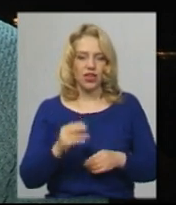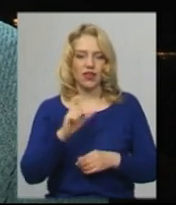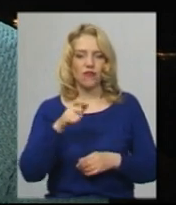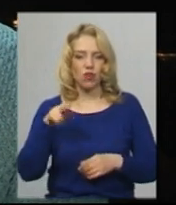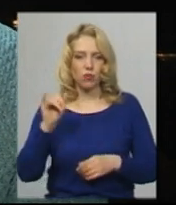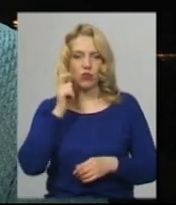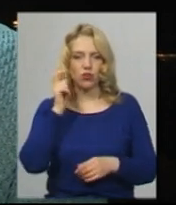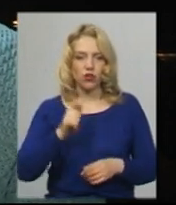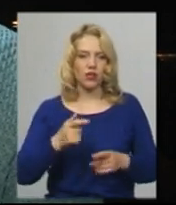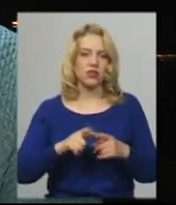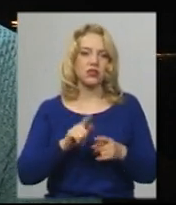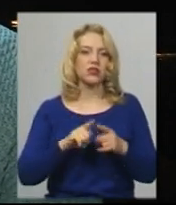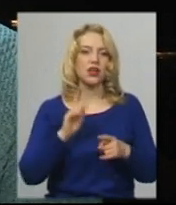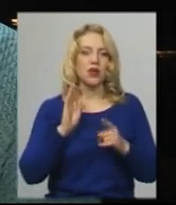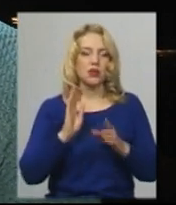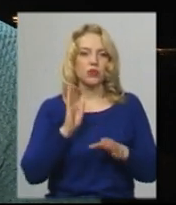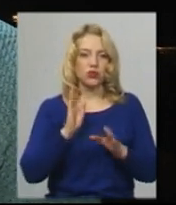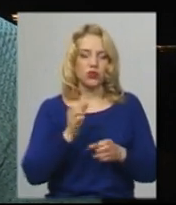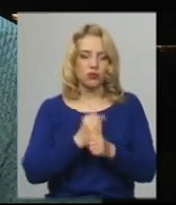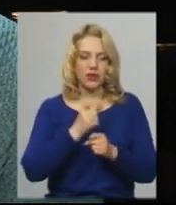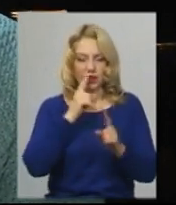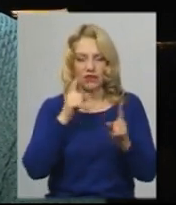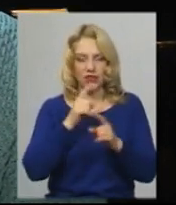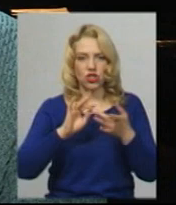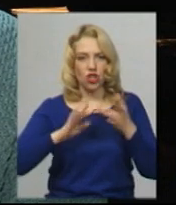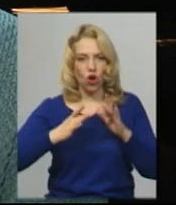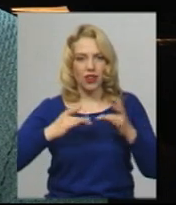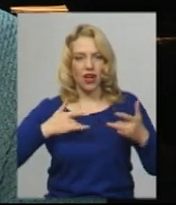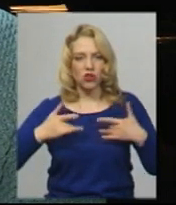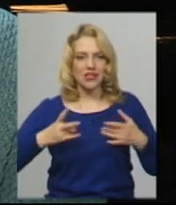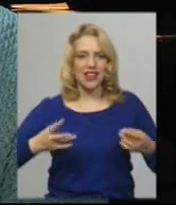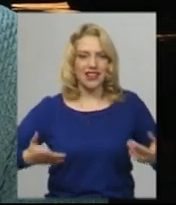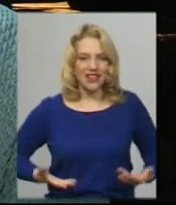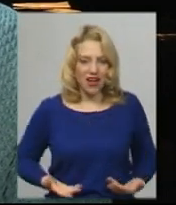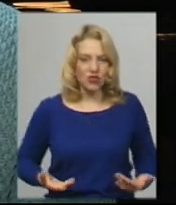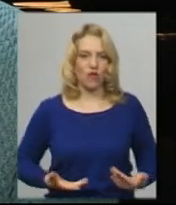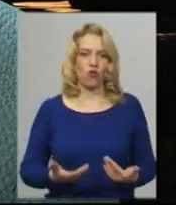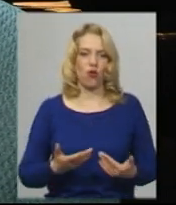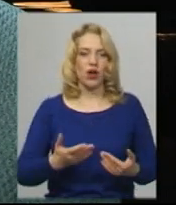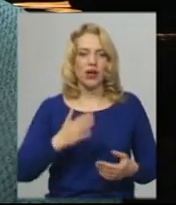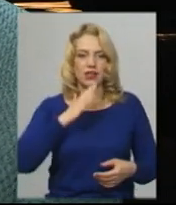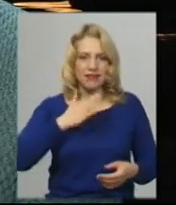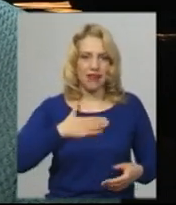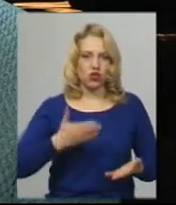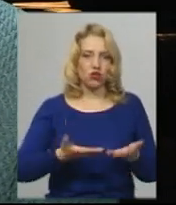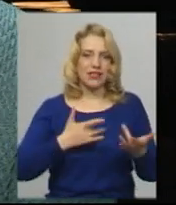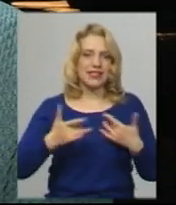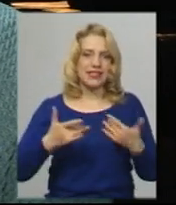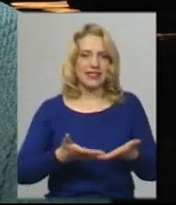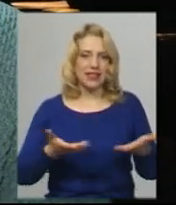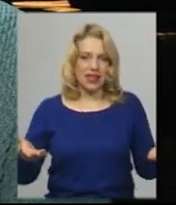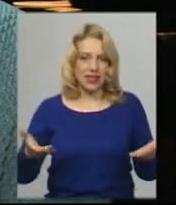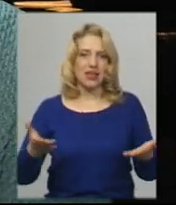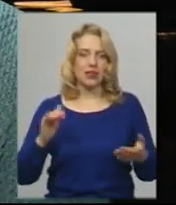зробити такий невеличкий онлайн-концерт прямо на наживо з нашої сцени, тобто будуть